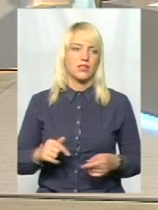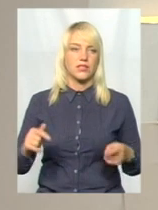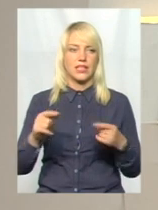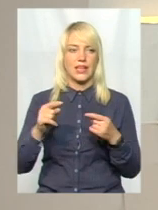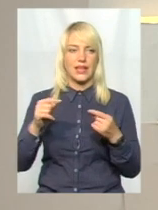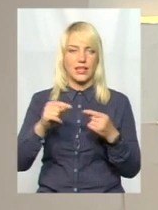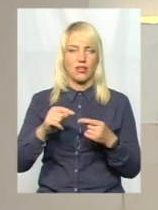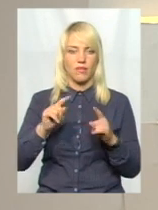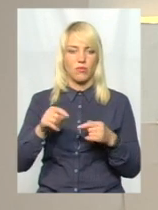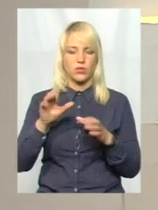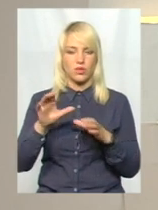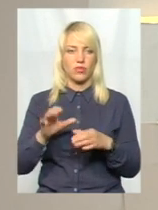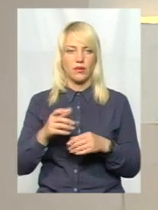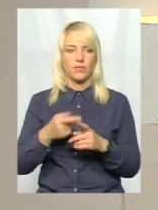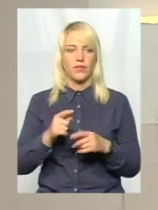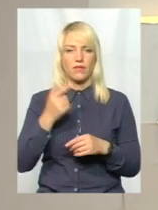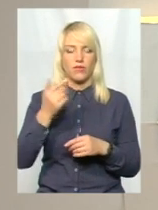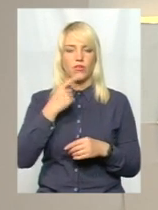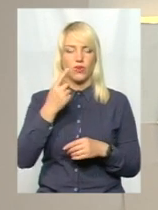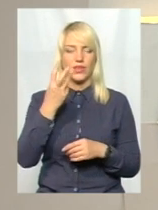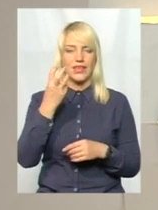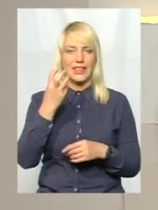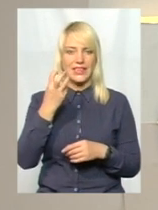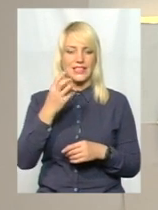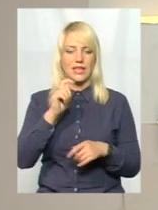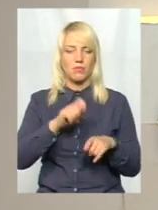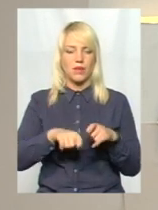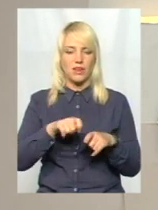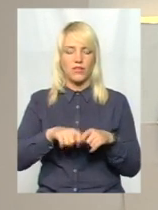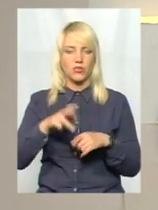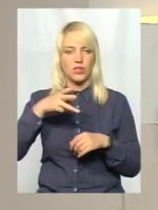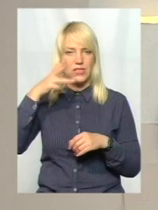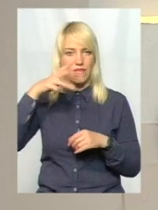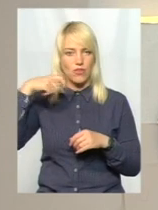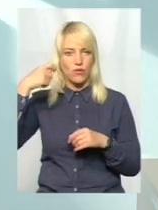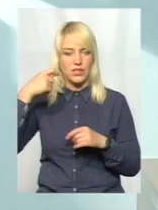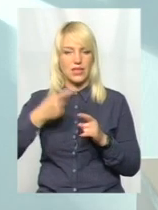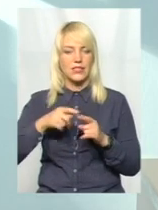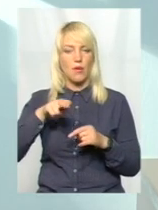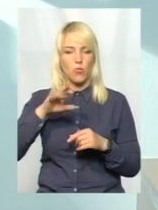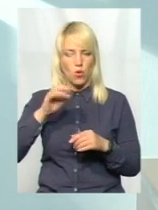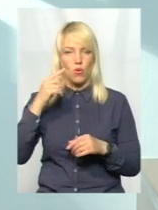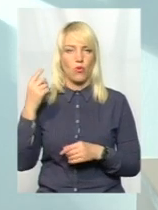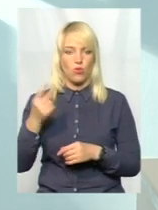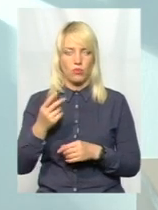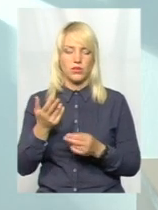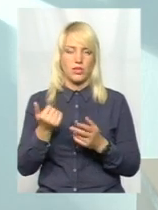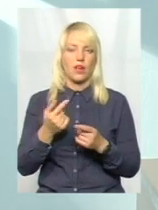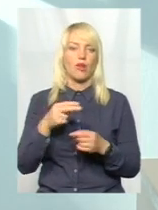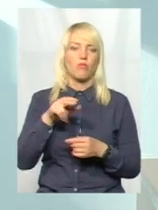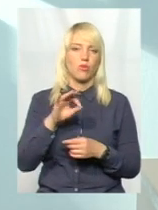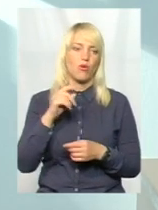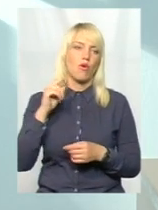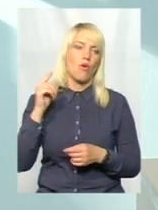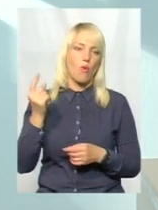От цю цифру, яку ви назвали, 300 перевірок з відеофіксацією, це по області? Так, це цифра, яка по області і не тільки в сфері безпечності харчових